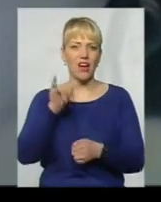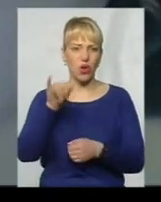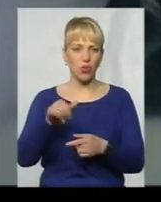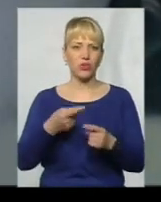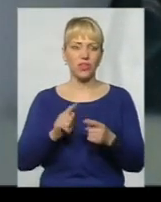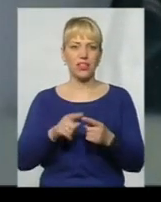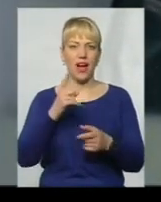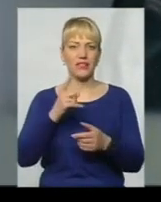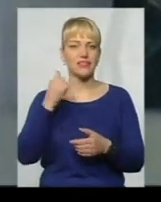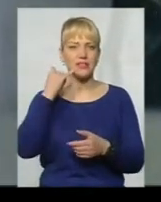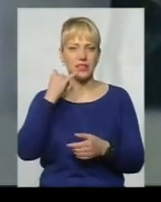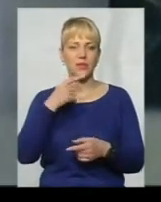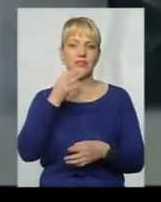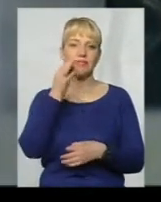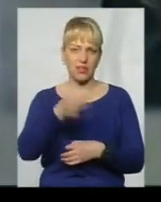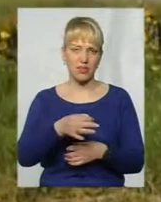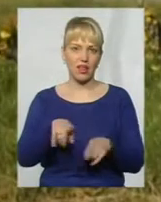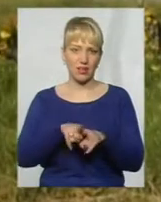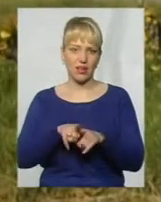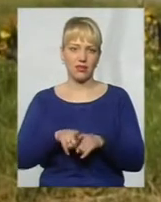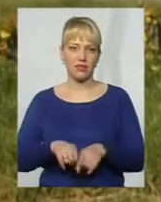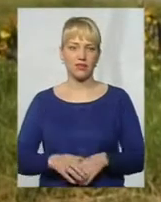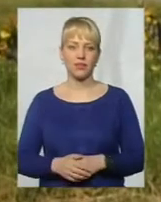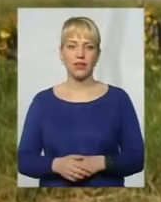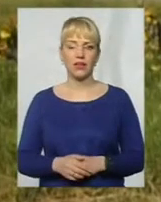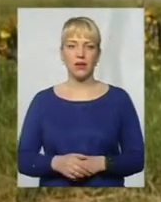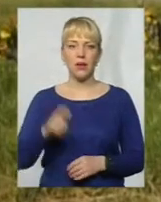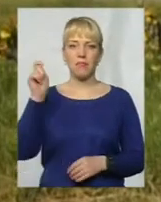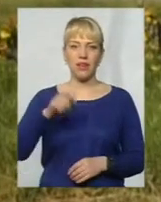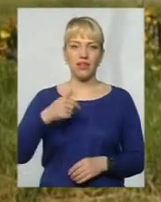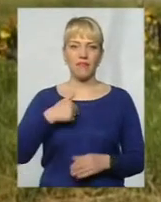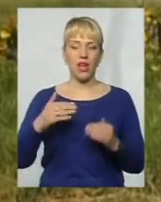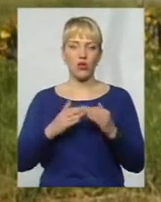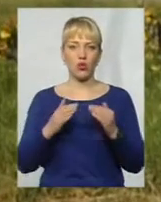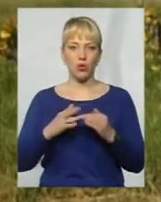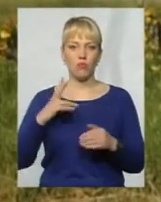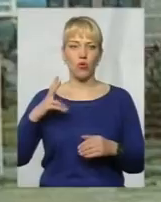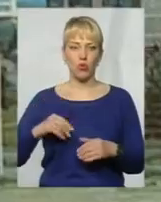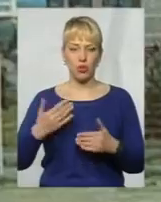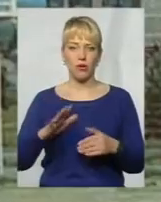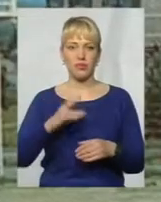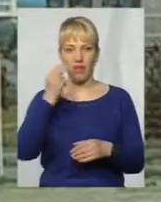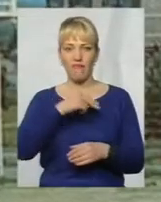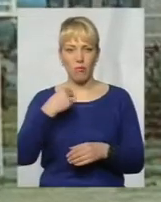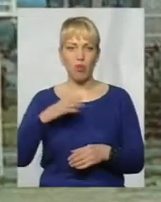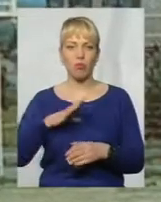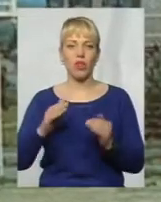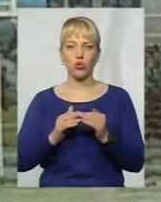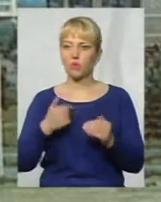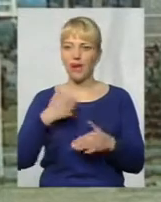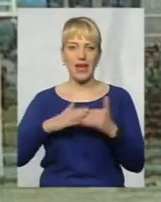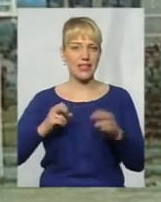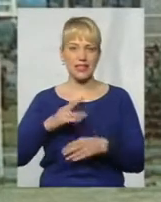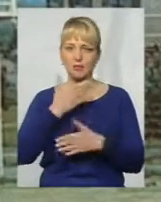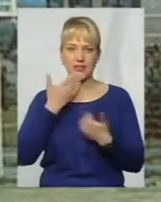Отодиспетчерів 3-пяти сказали. Приїхав я додому, точка, слава Богу, дому було. Я не спеціаліст,